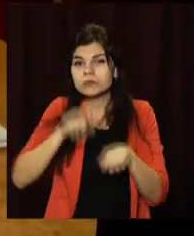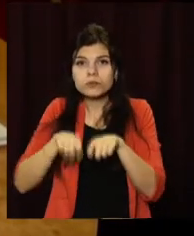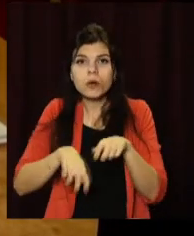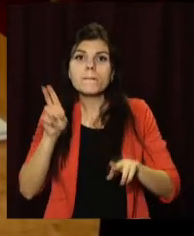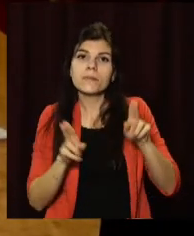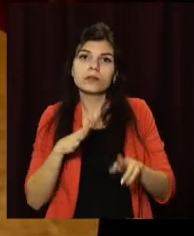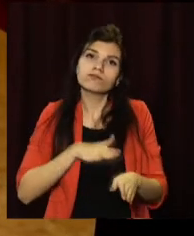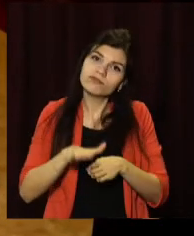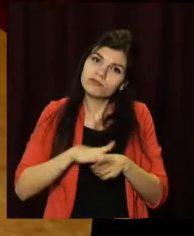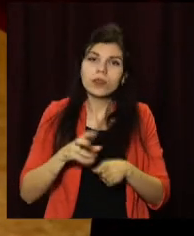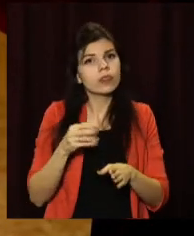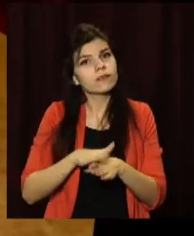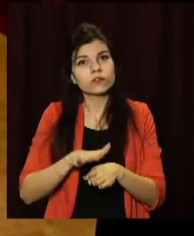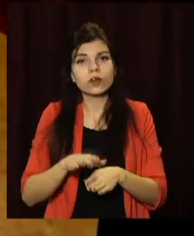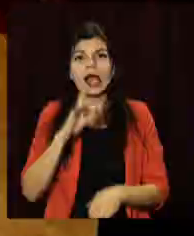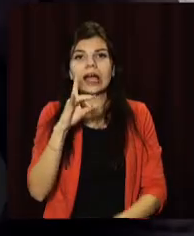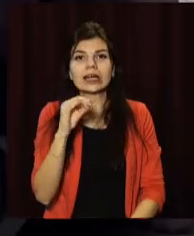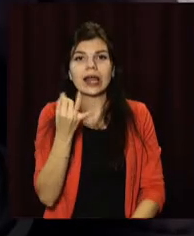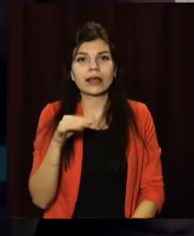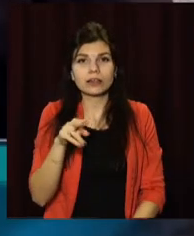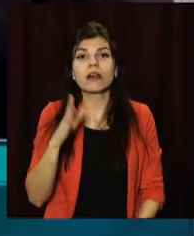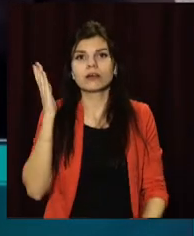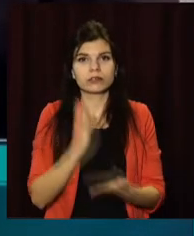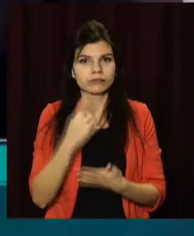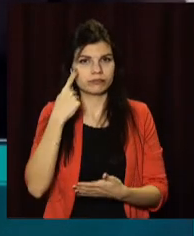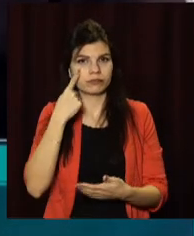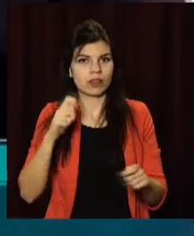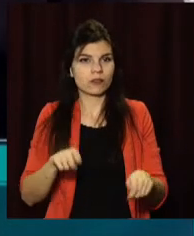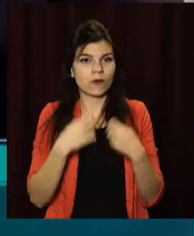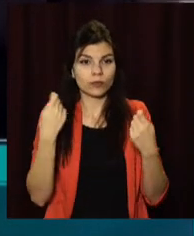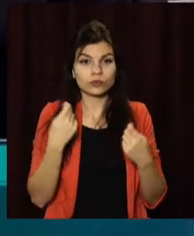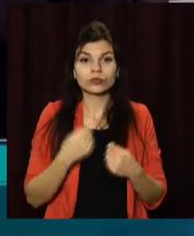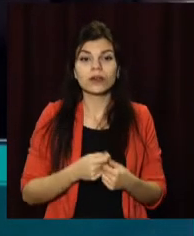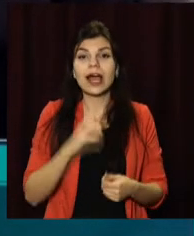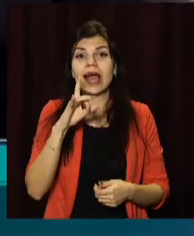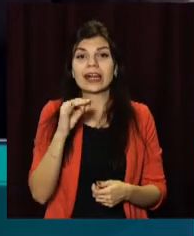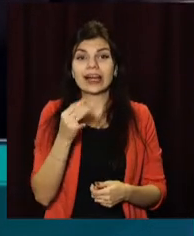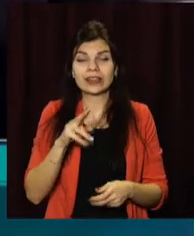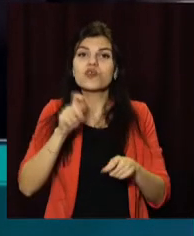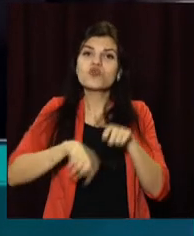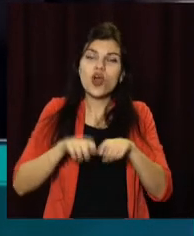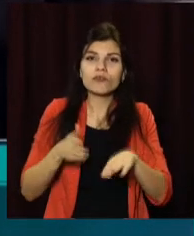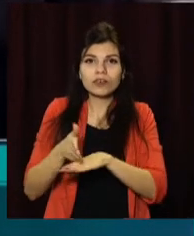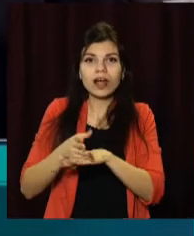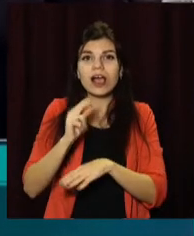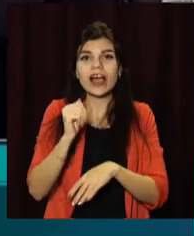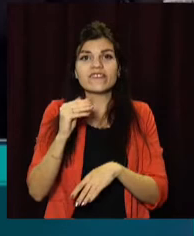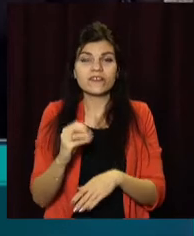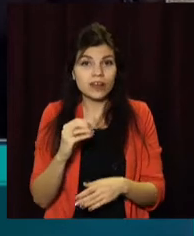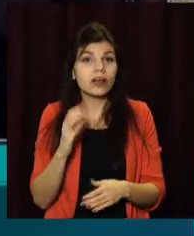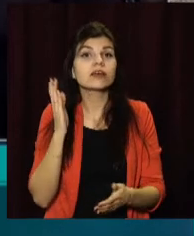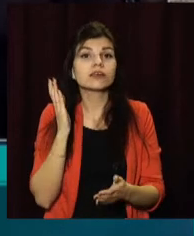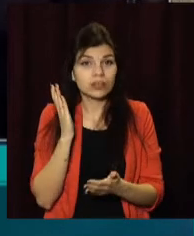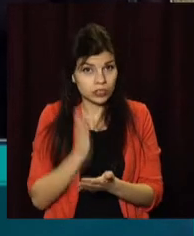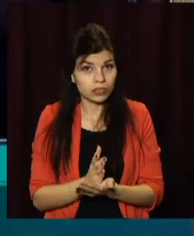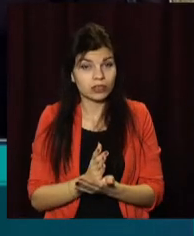черговий порушник. В ході проведення рейду було виявлено кафе відносно власника закладу. Був складений